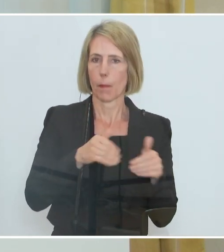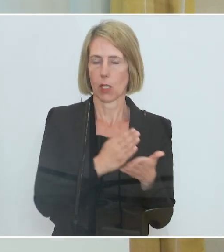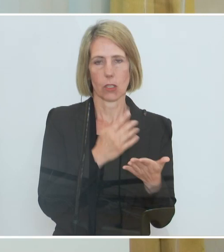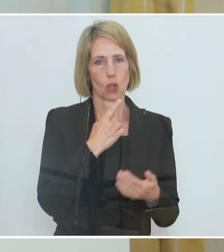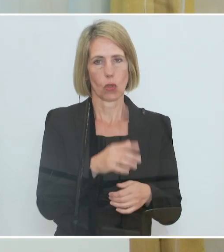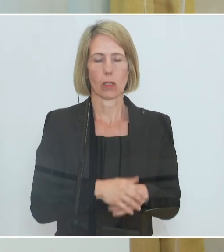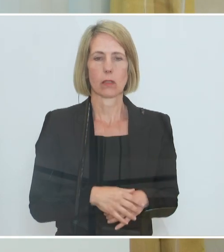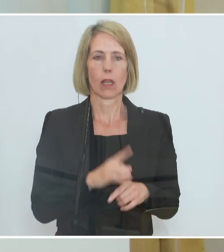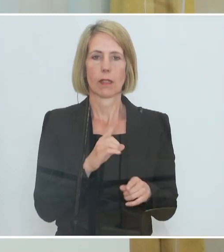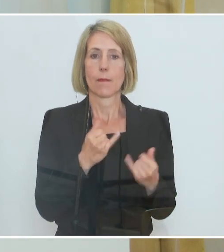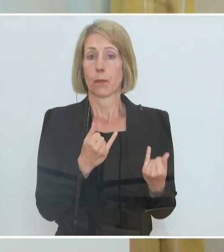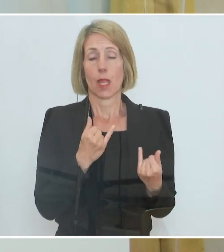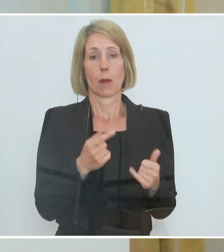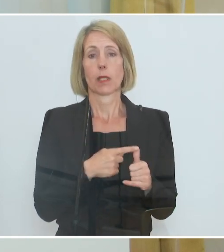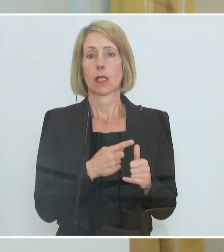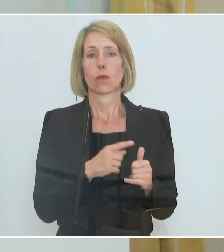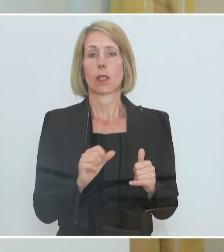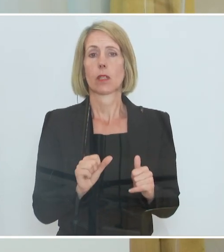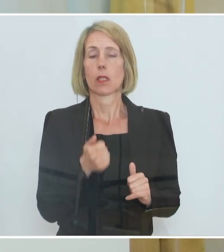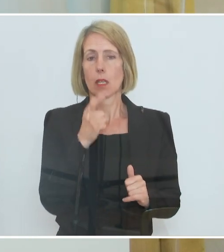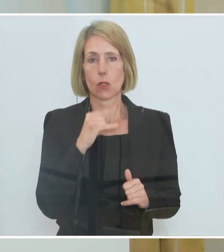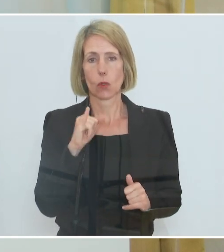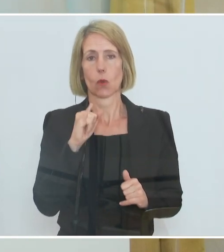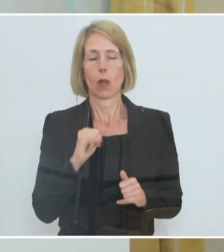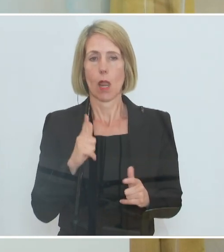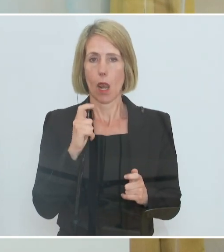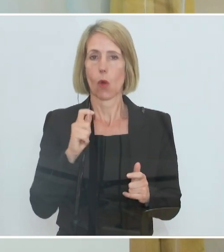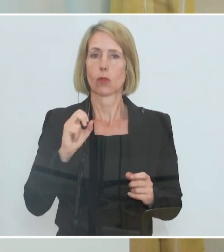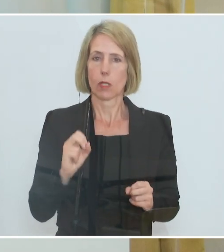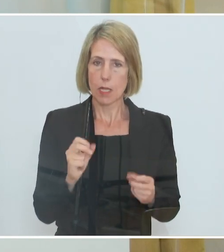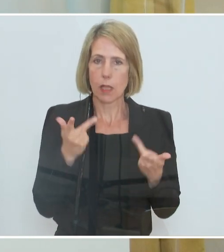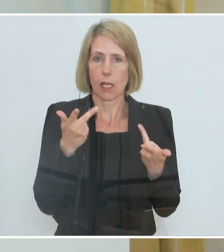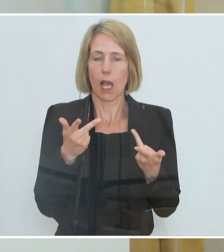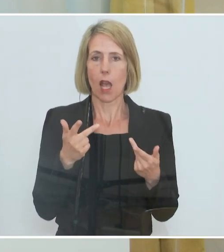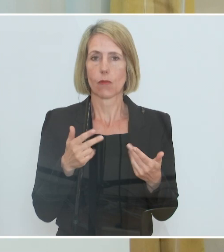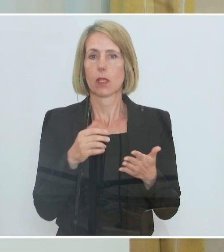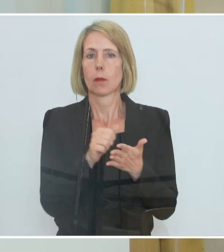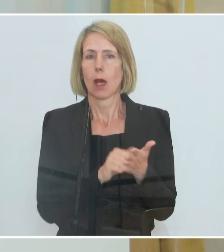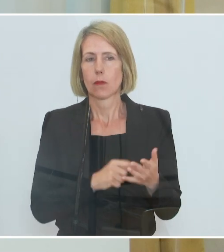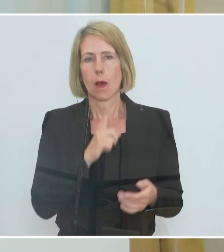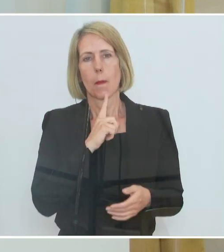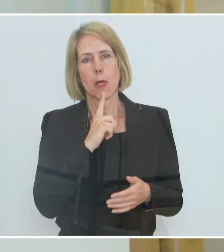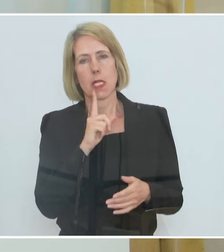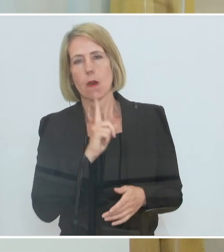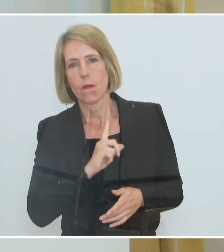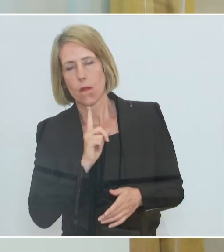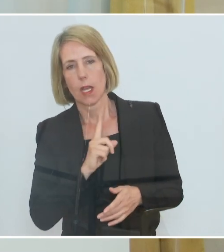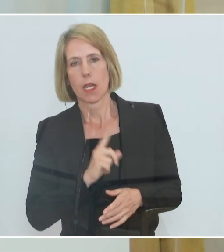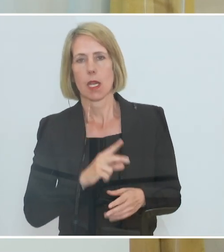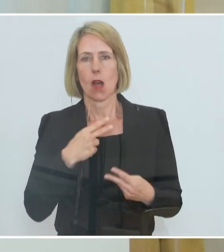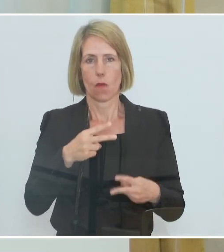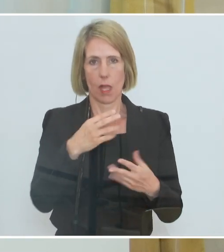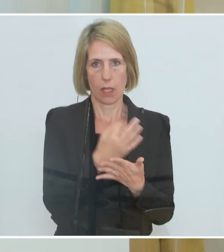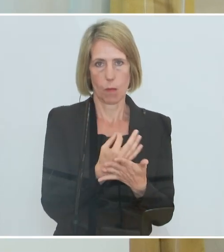Wahrscheinlich jetzt, wenn das mit 1. Juli in Kraft tritt, wird es ein bisschen mau mit Weiterbildung im Juli, August. Aber dadurch, dass wir